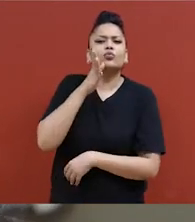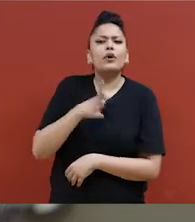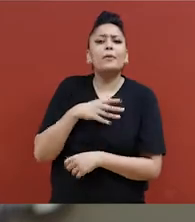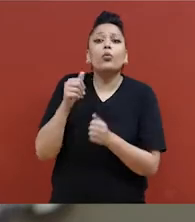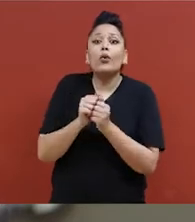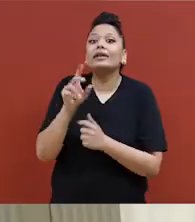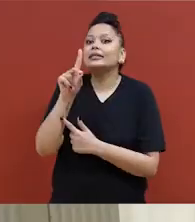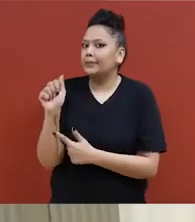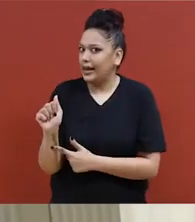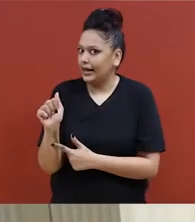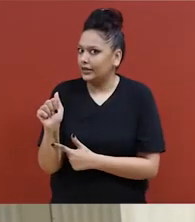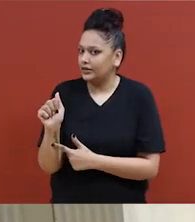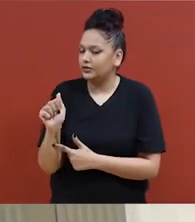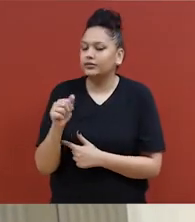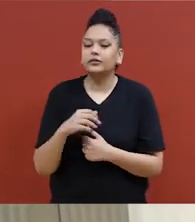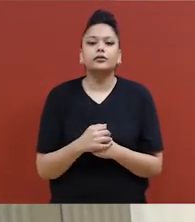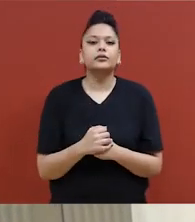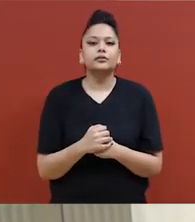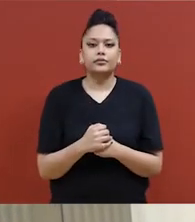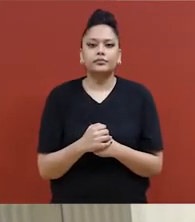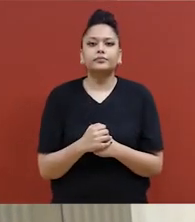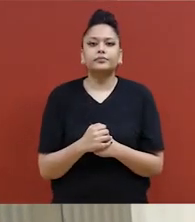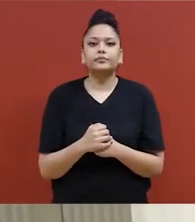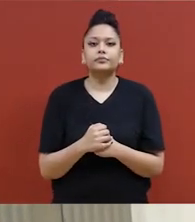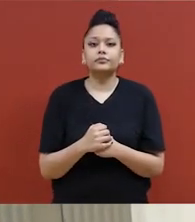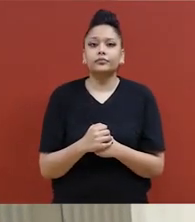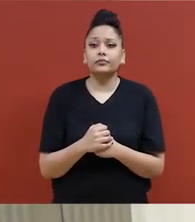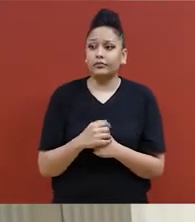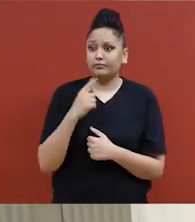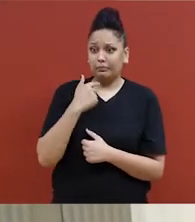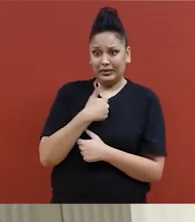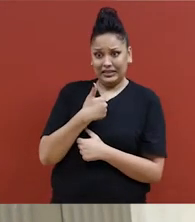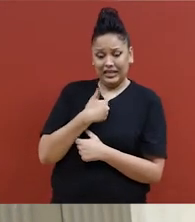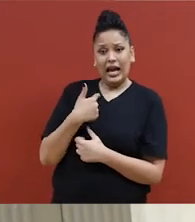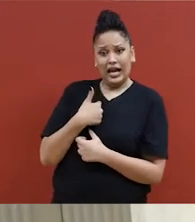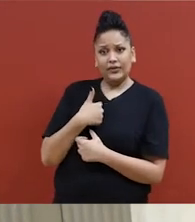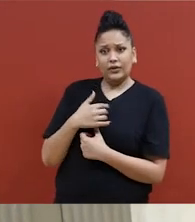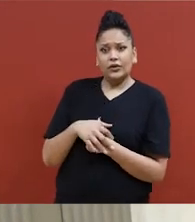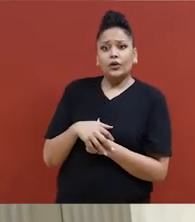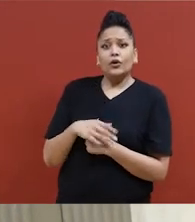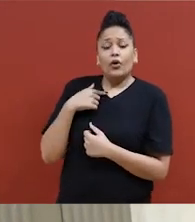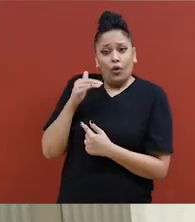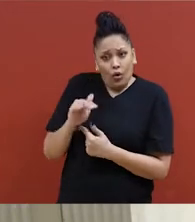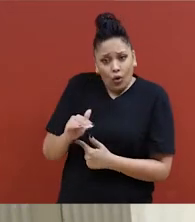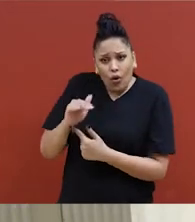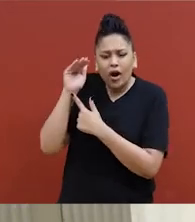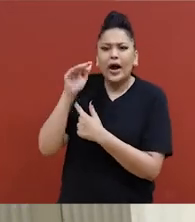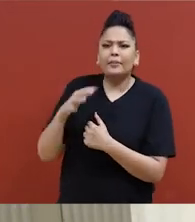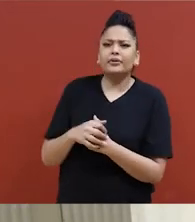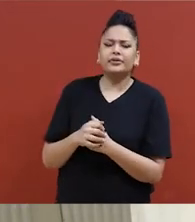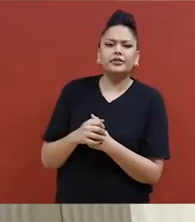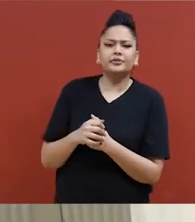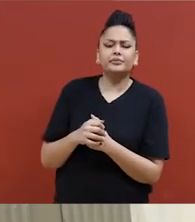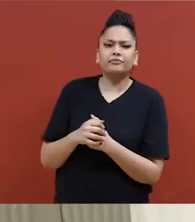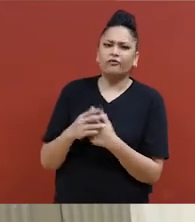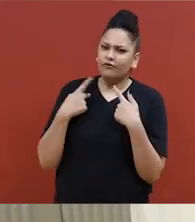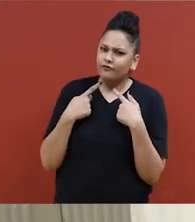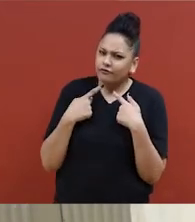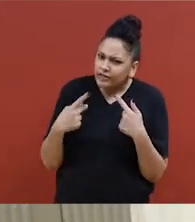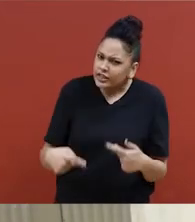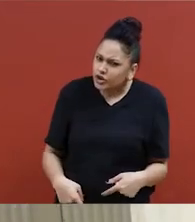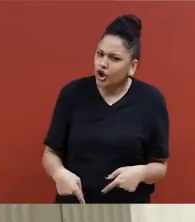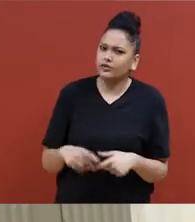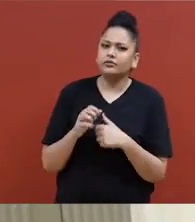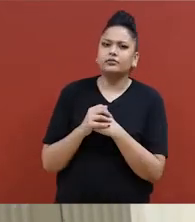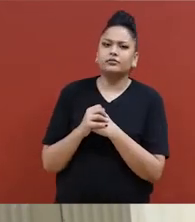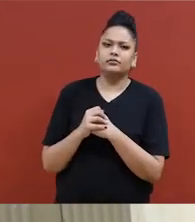Lucy. Je sais que, pour moi, en grandissant en tant que femme avec